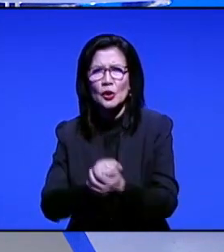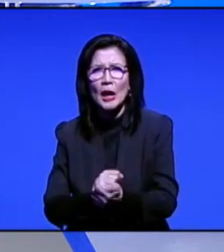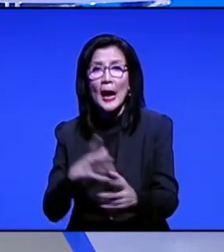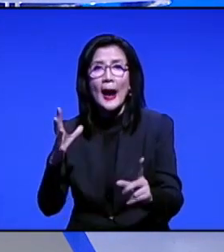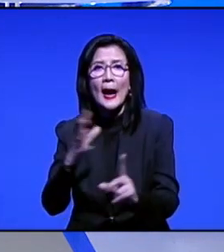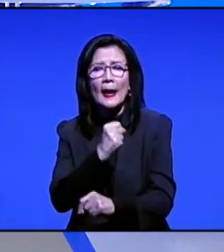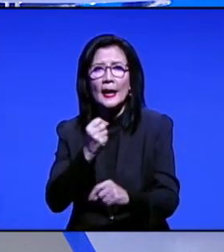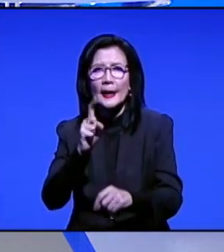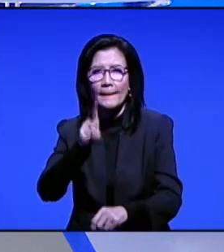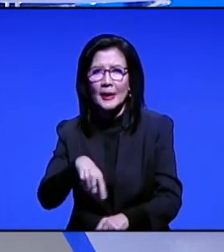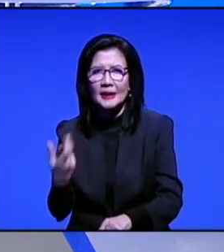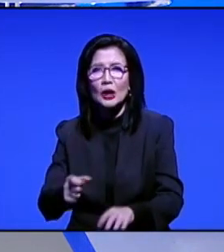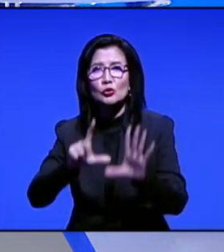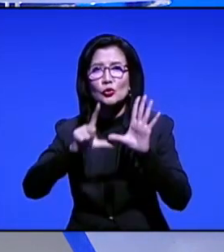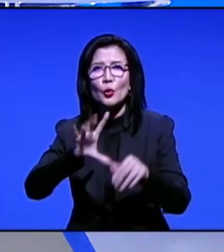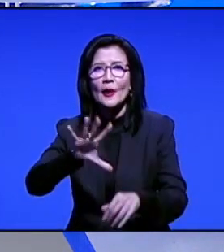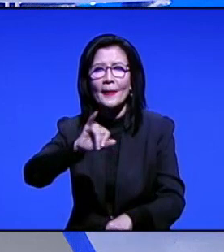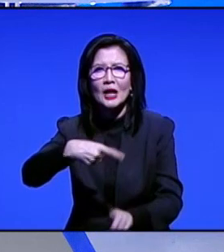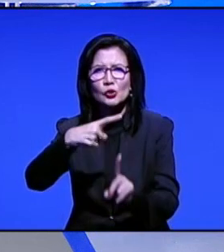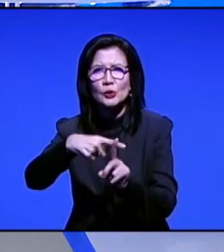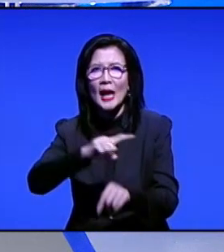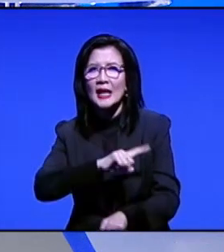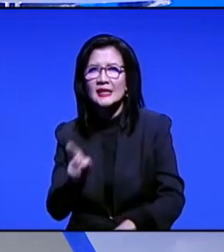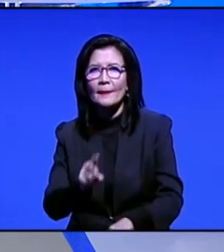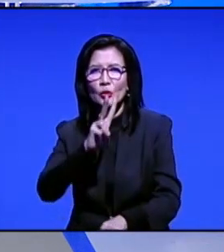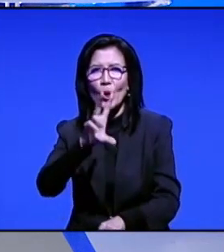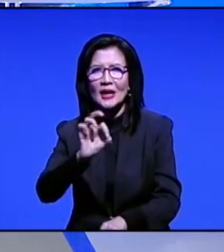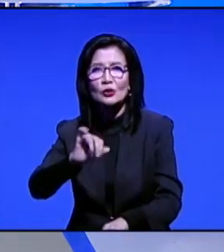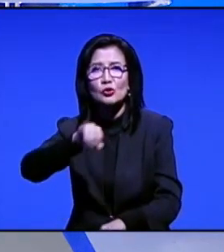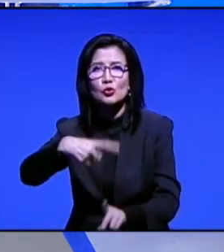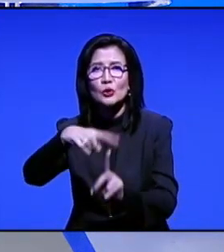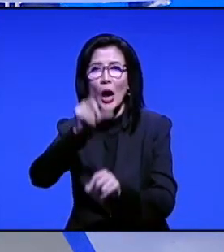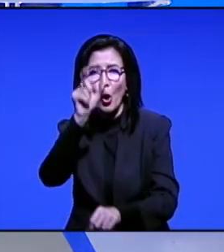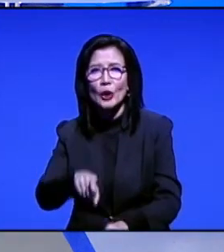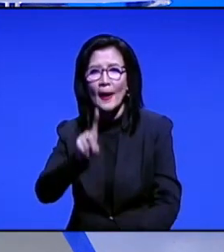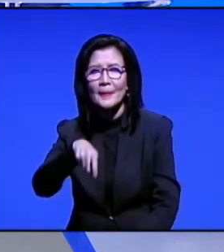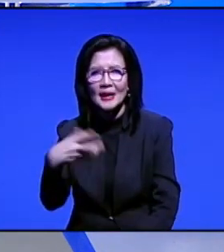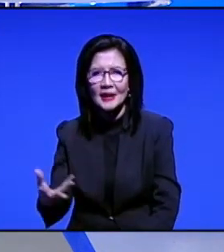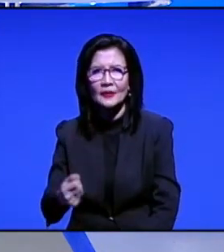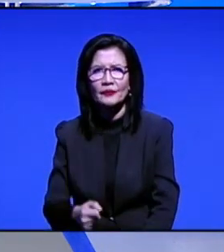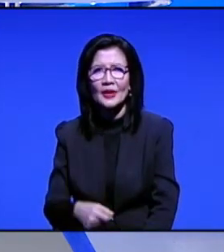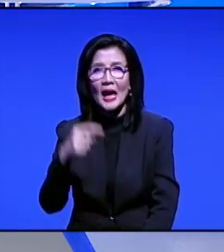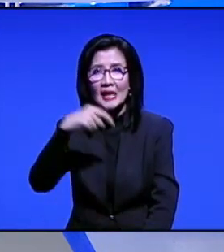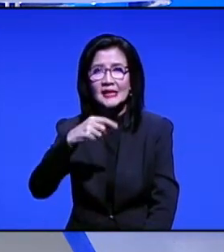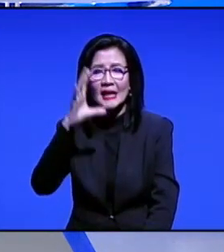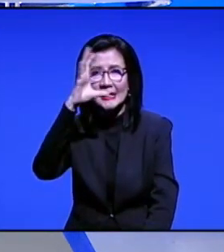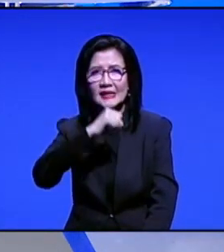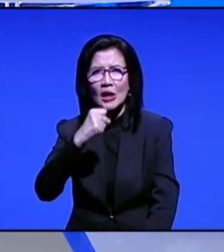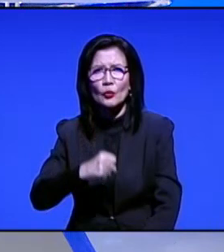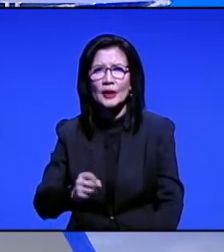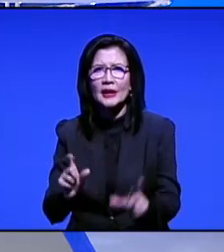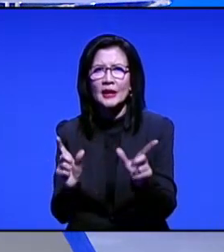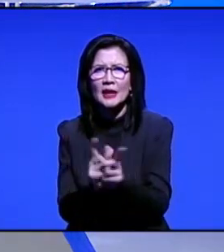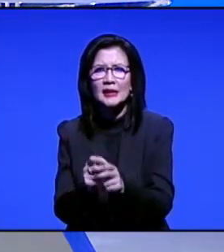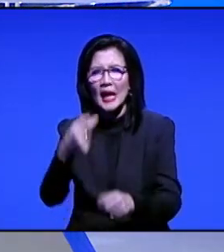mencapai 75 juta sampai 200 juta jiwa. Penyakit yang menghancurkan ini sekarang dikenal sebagai wabah pes.